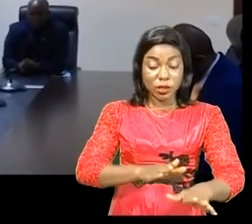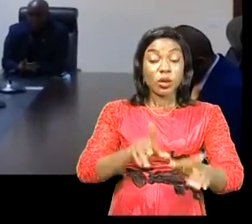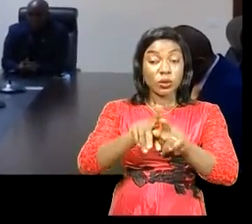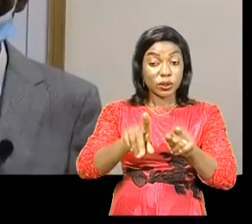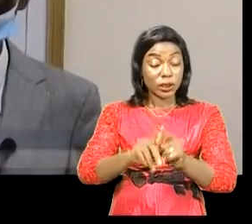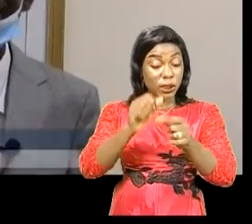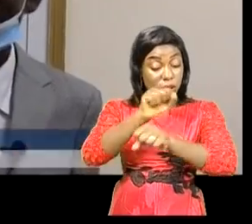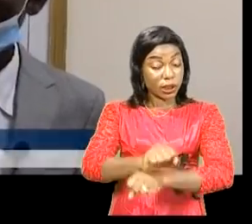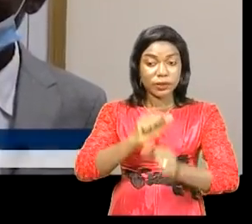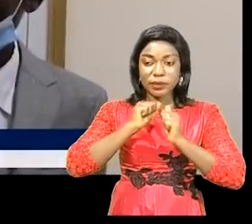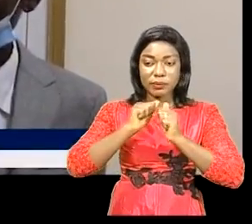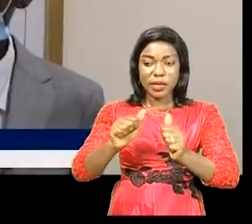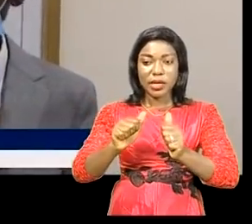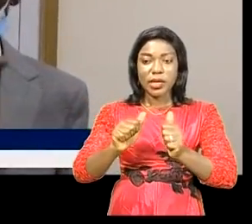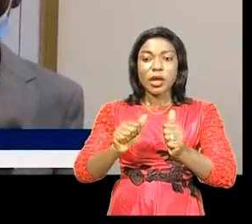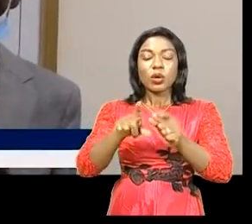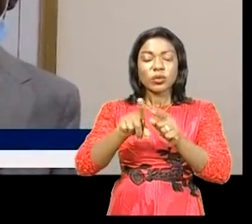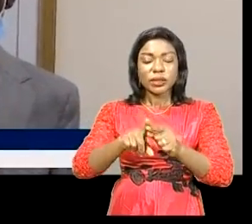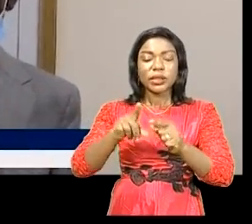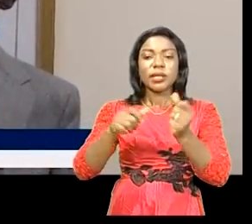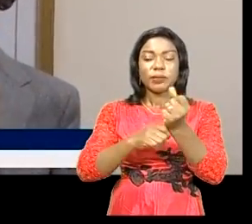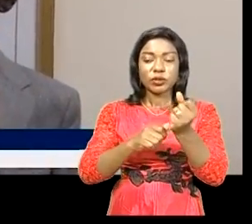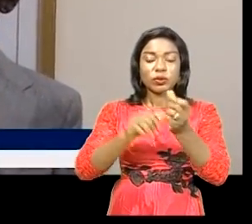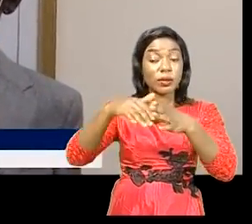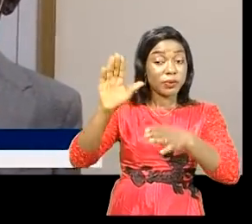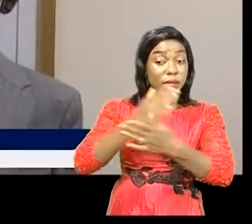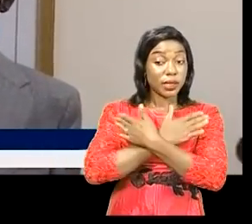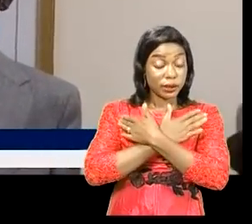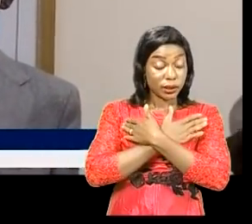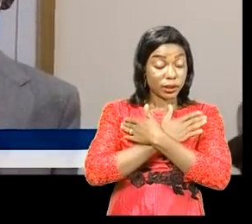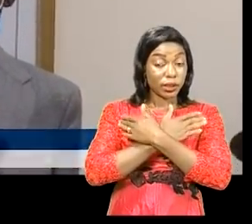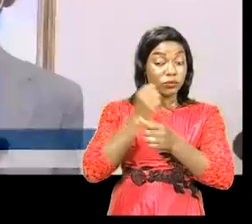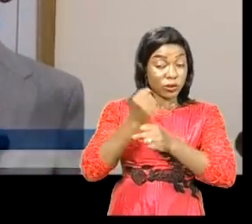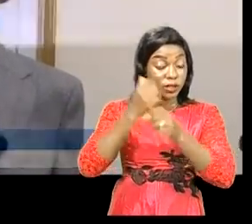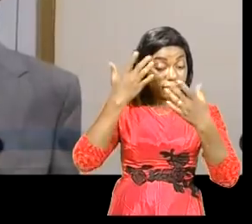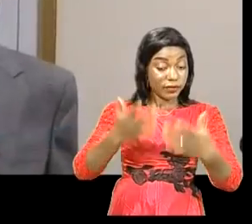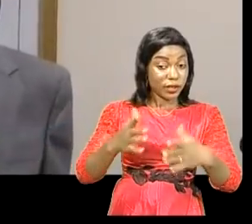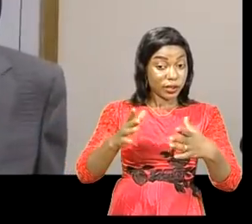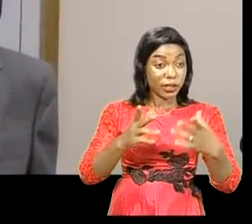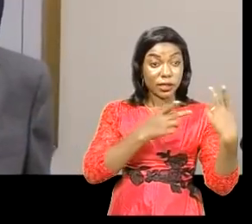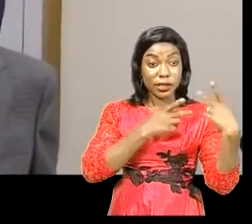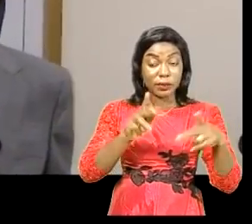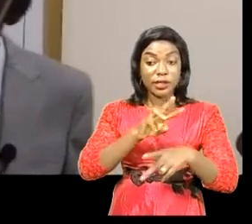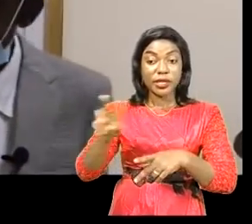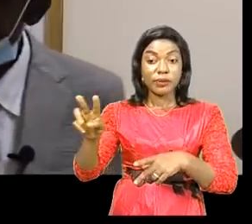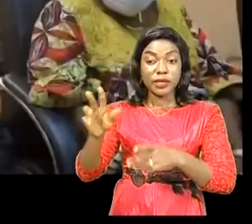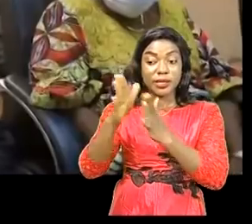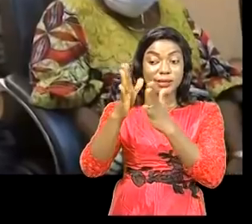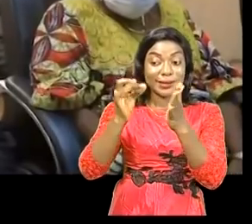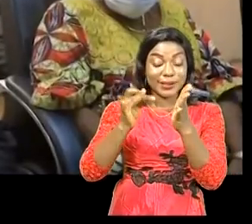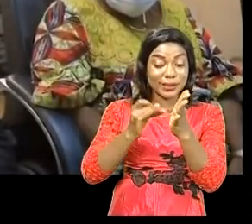pas respecté. Les agents et cadres sortis en retraite à partir de 2017,